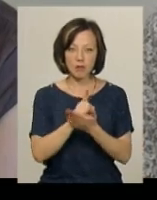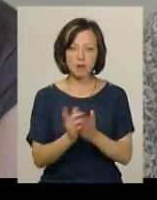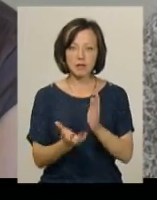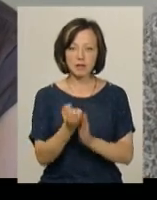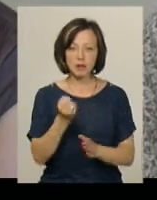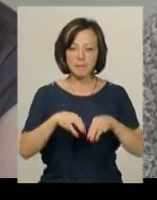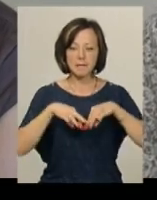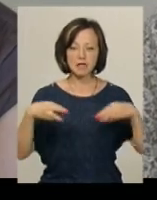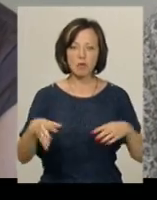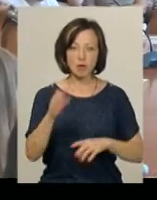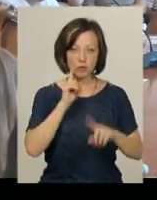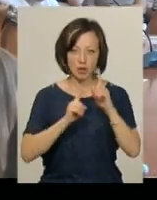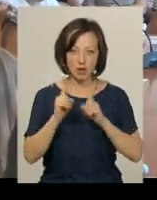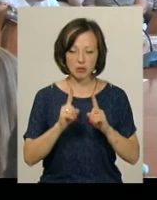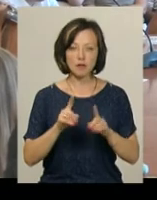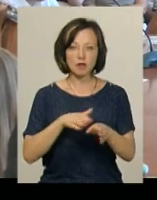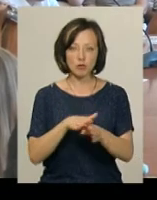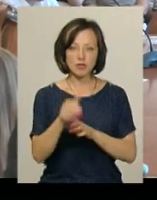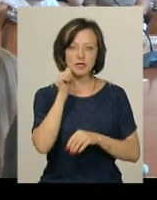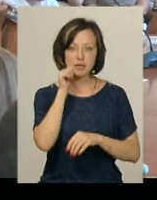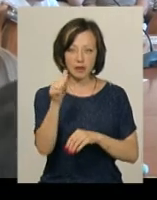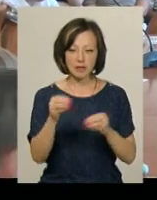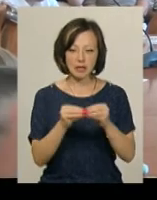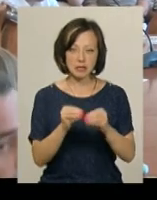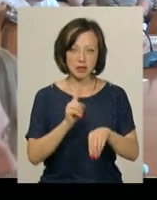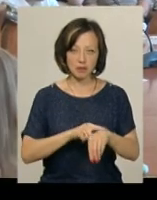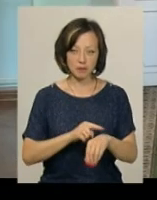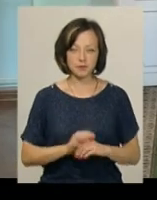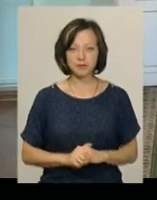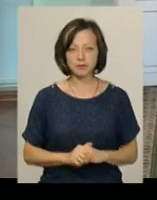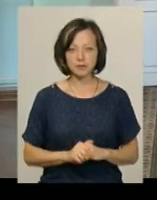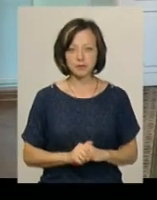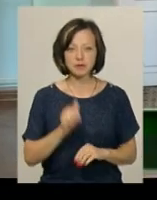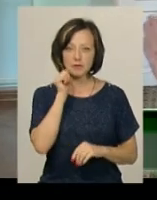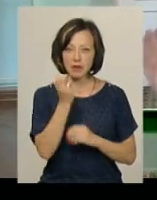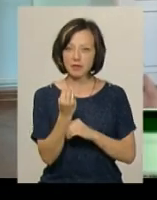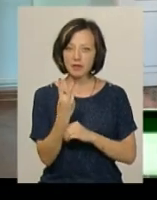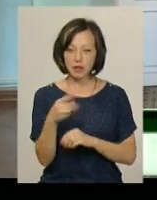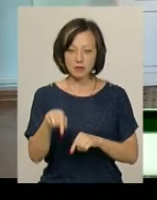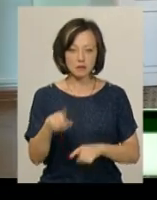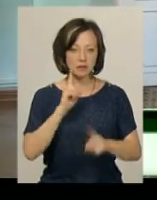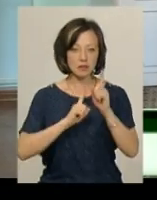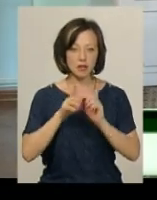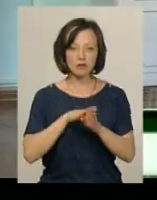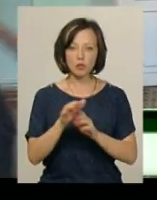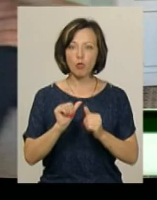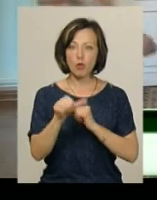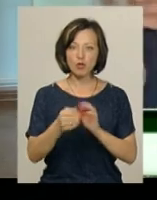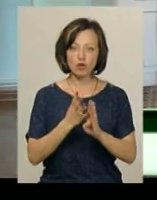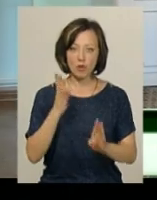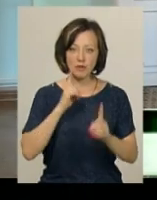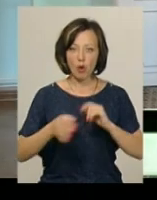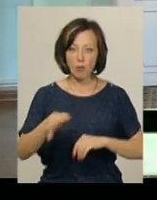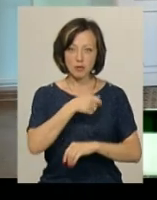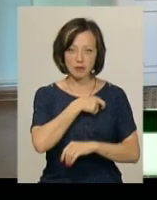і президія обласної ради. Її засідання відбудеться завтра о 10-й годині. Завтра о 12-й у сесійній залі відбудеться позачергова сесія